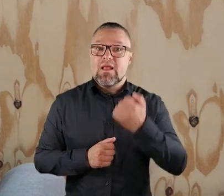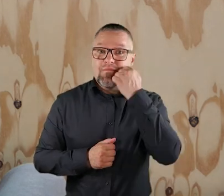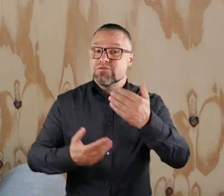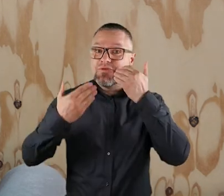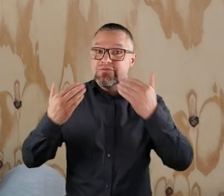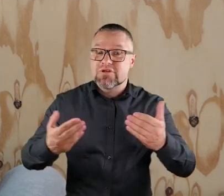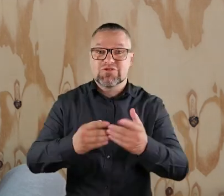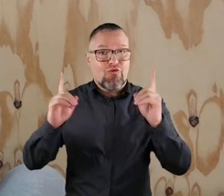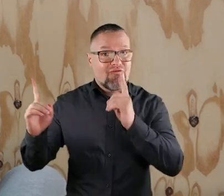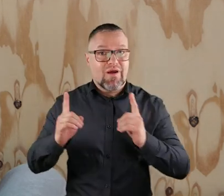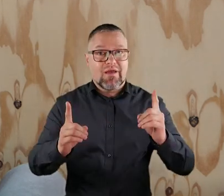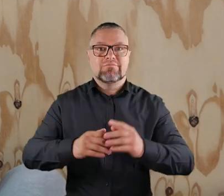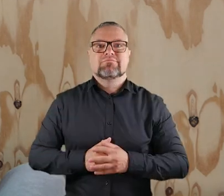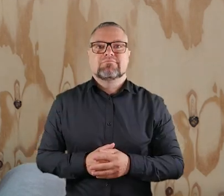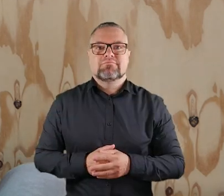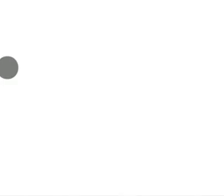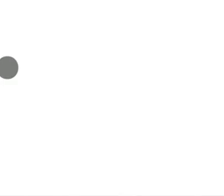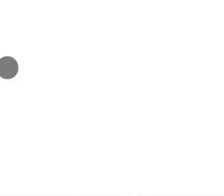Bardzo dziękuję za uwagę.